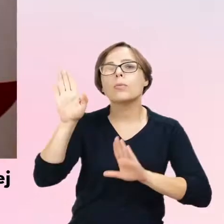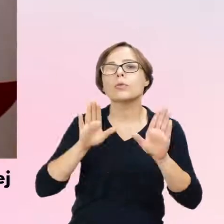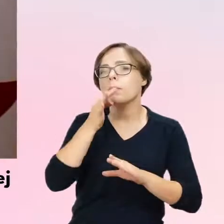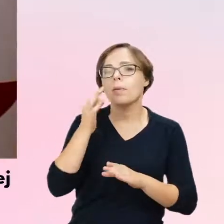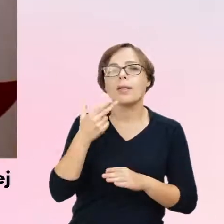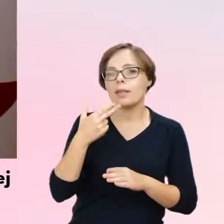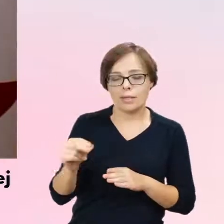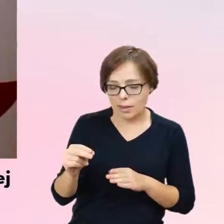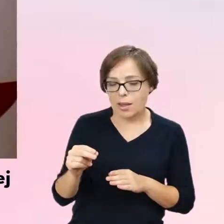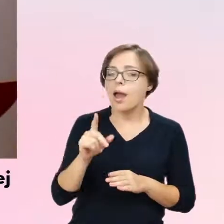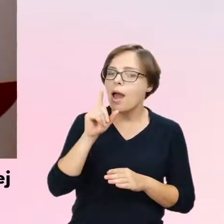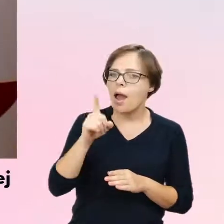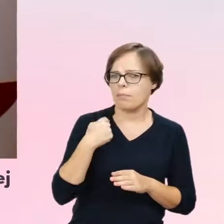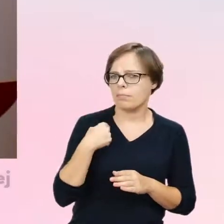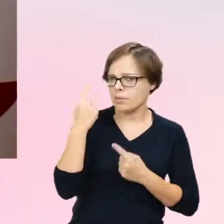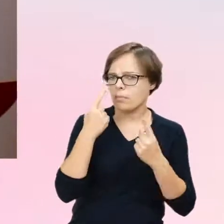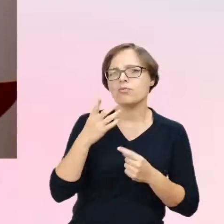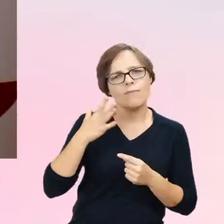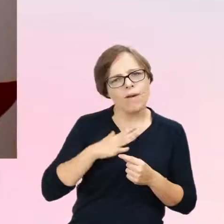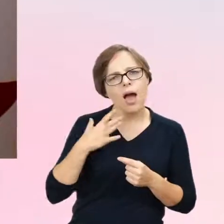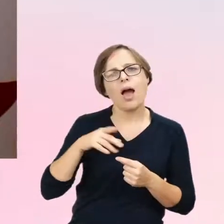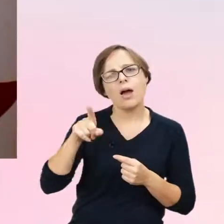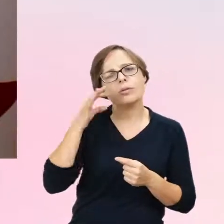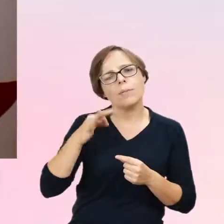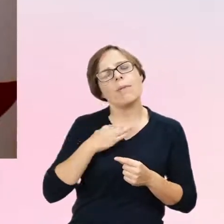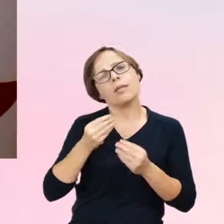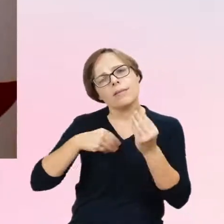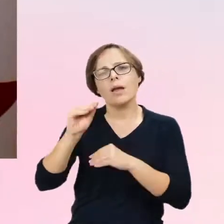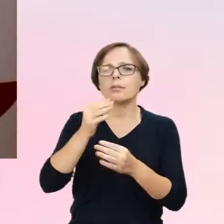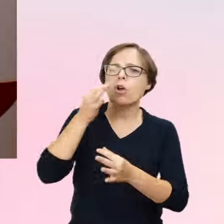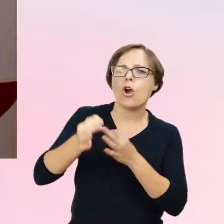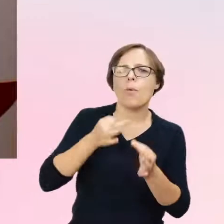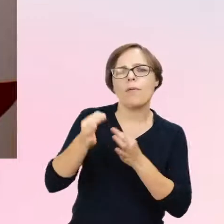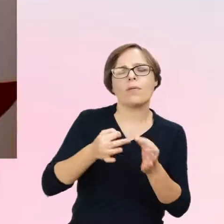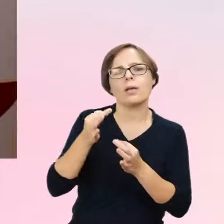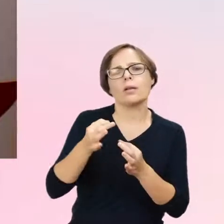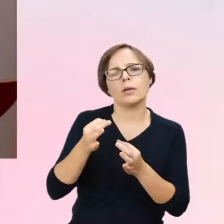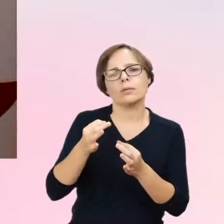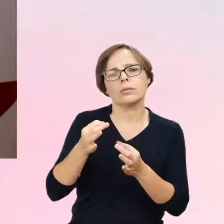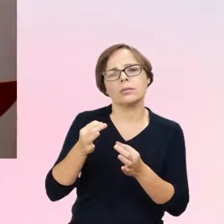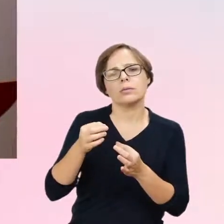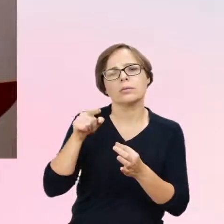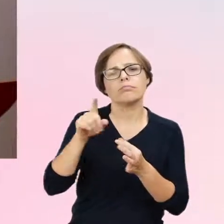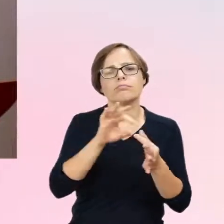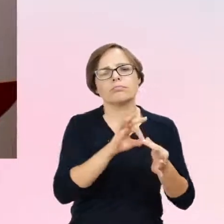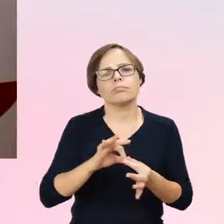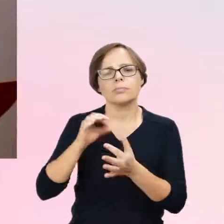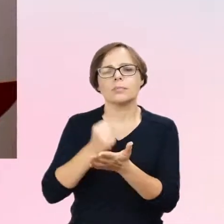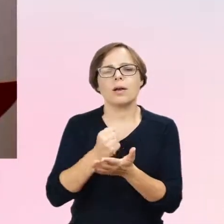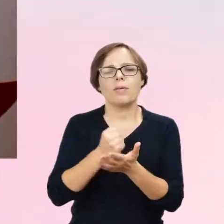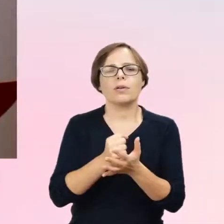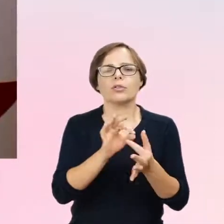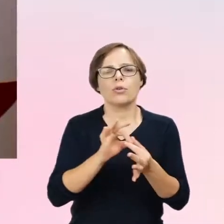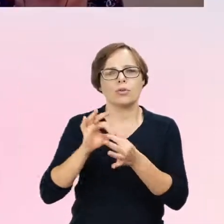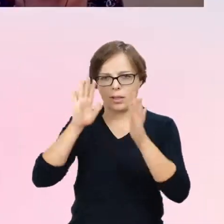mi się, że bardzo istotne byłoby, żeby Pani jeszcze kontynuowała swój wykład odnosząc się do kwestii związanych